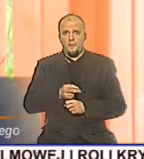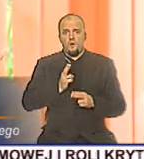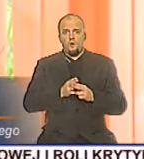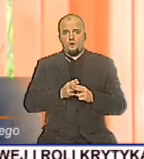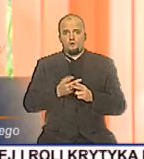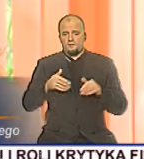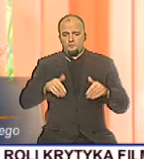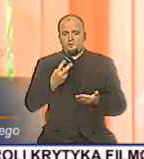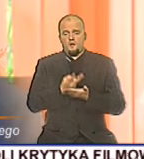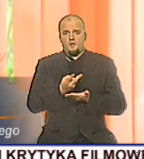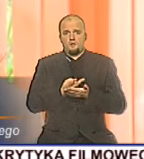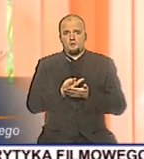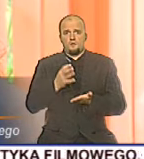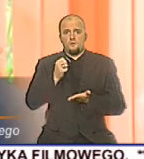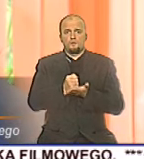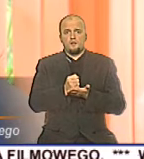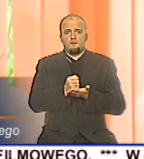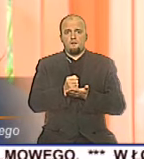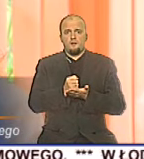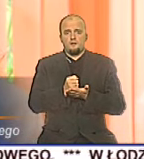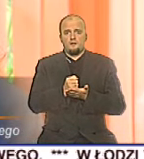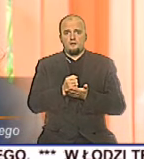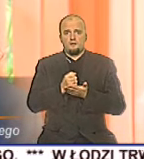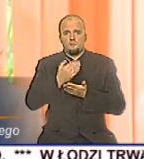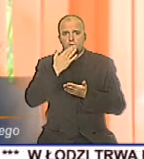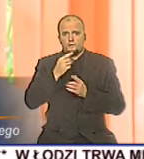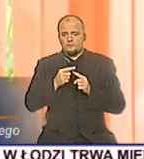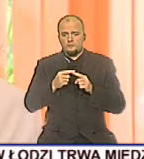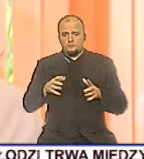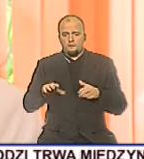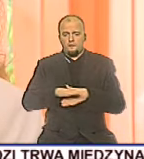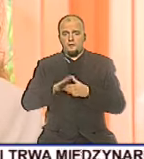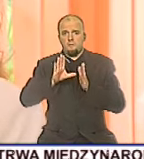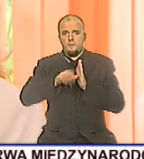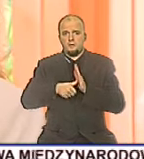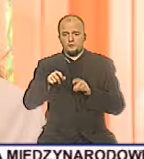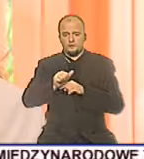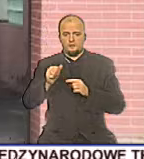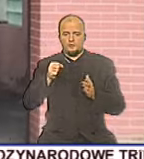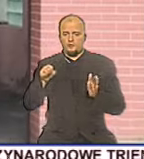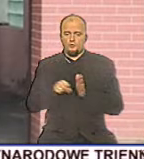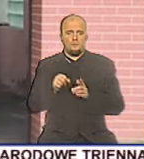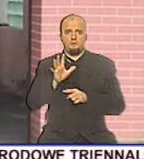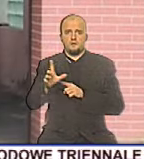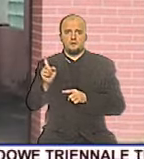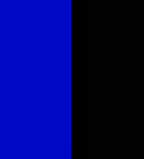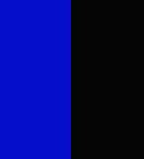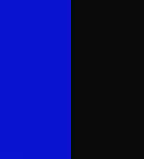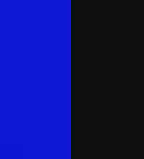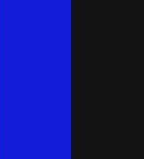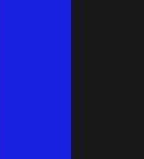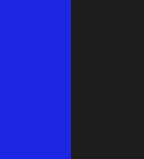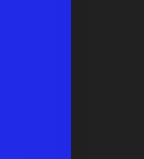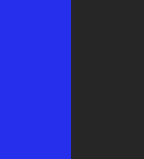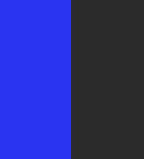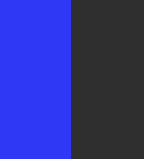odpowiedni czas. W miejscowości większej, czyli w miastach, jest to 15 minut czas dotarcia. Dodatkowo urzędnik